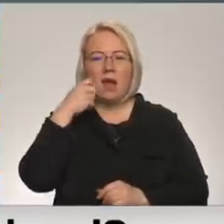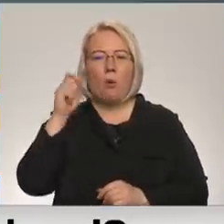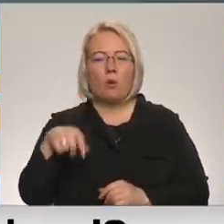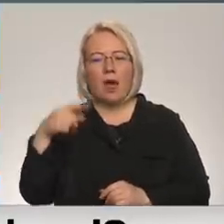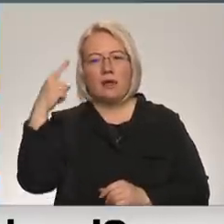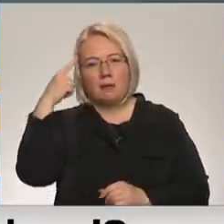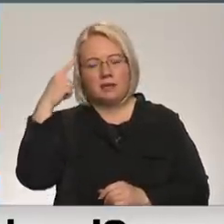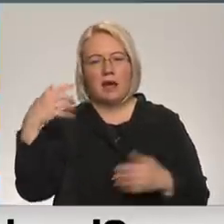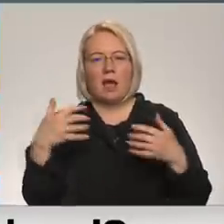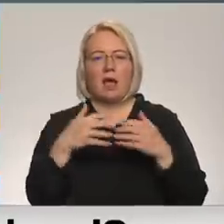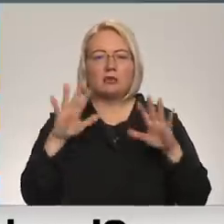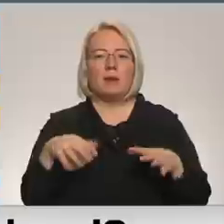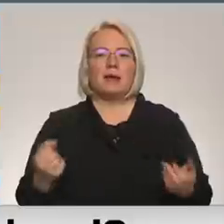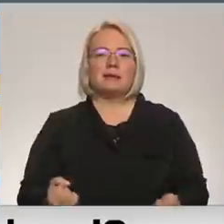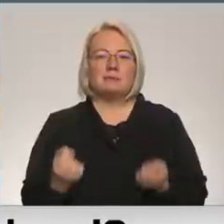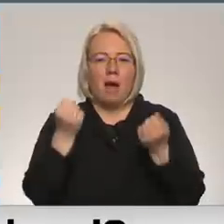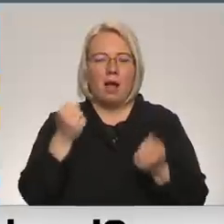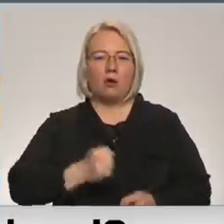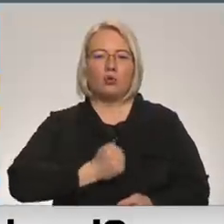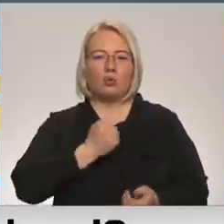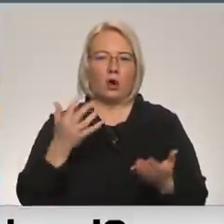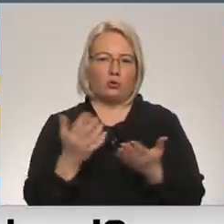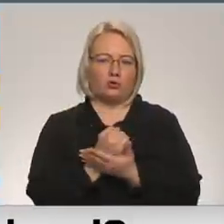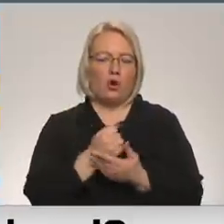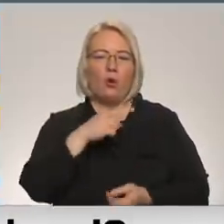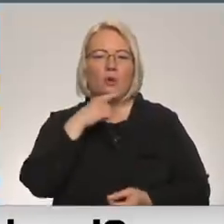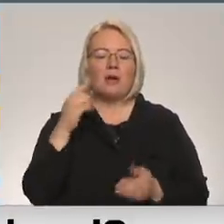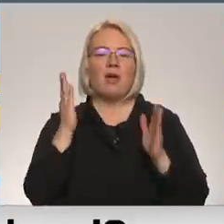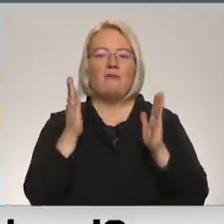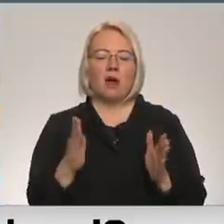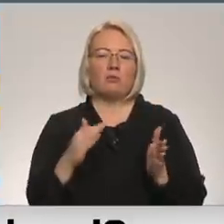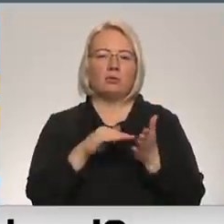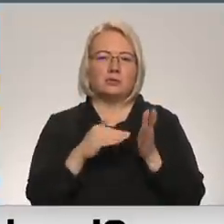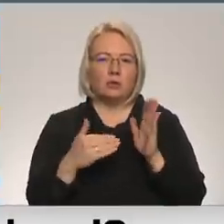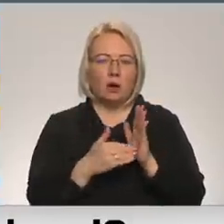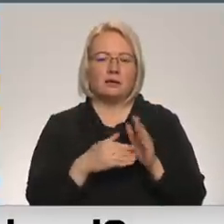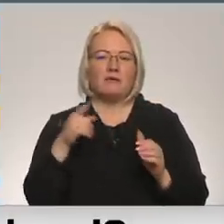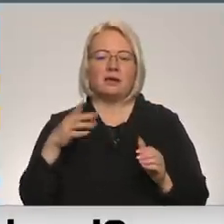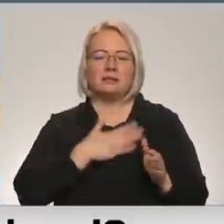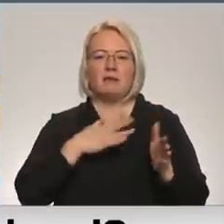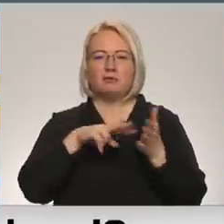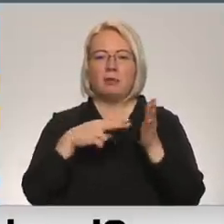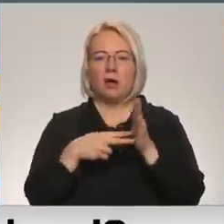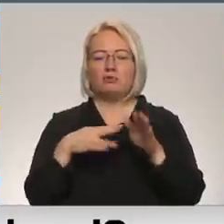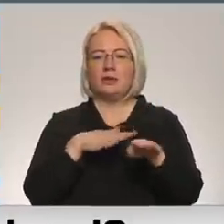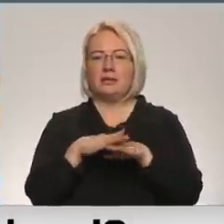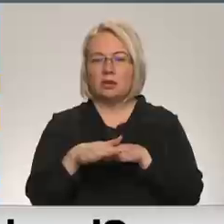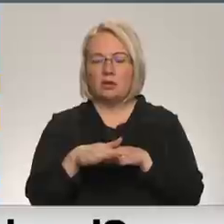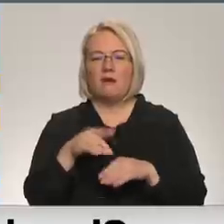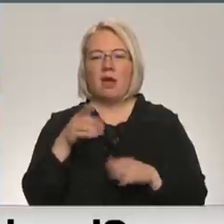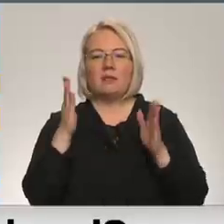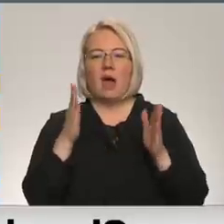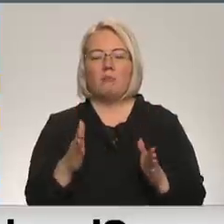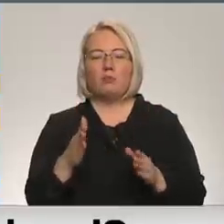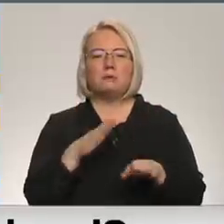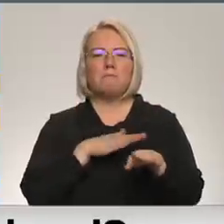kļūst ar viens smagāks un grūtāk uzvarams, un, ka faktiski Krievija var nonākt pie situācijas, ka viņi tomēr šos plāns īstenos, vai tā būs pilnvērtīga